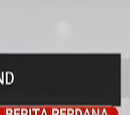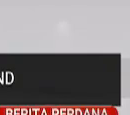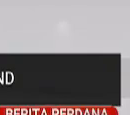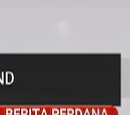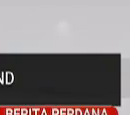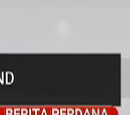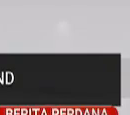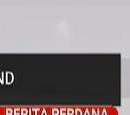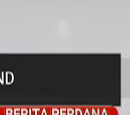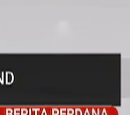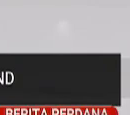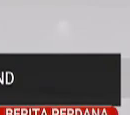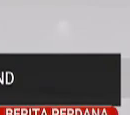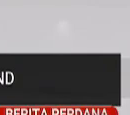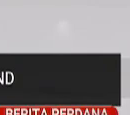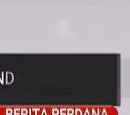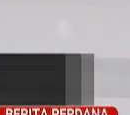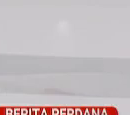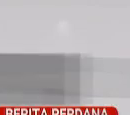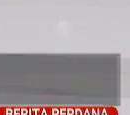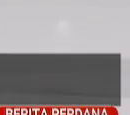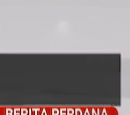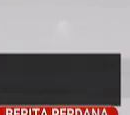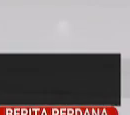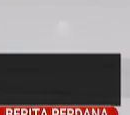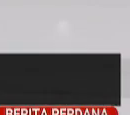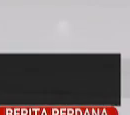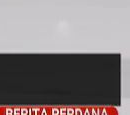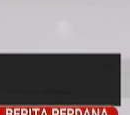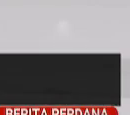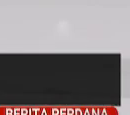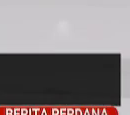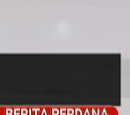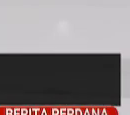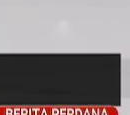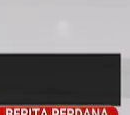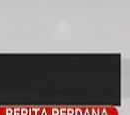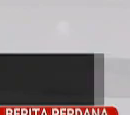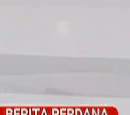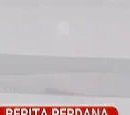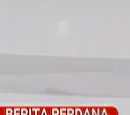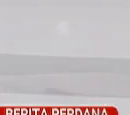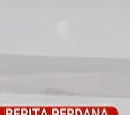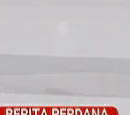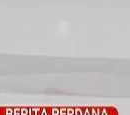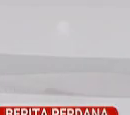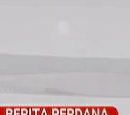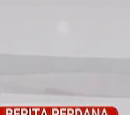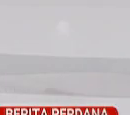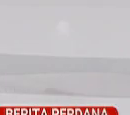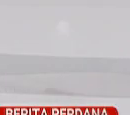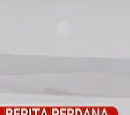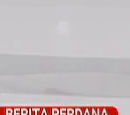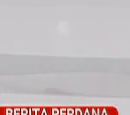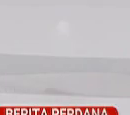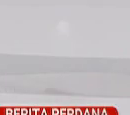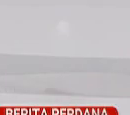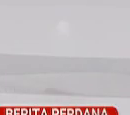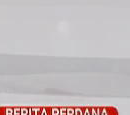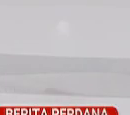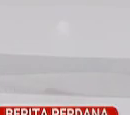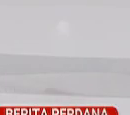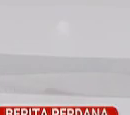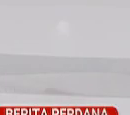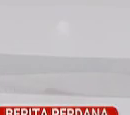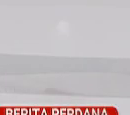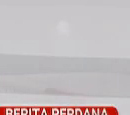Seri Paduka Baginda yang di-Pertuan Agong menzahirkan penghargaan dan terima kasih kepada semua Ahli Parlimen dan Ketua Setiausaha Negara serta semua